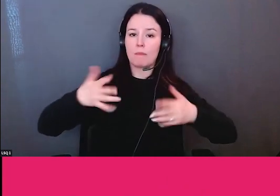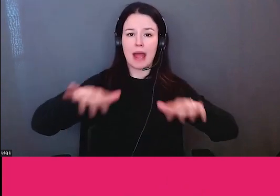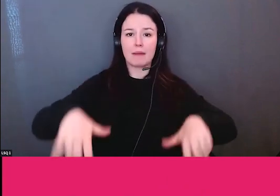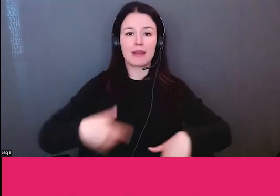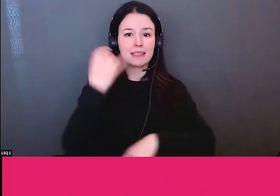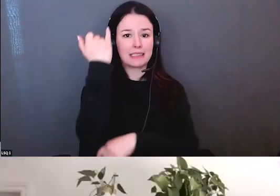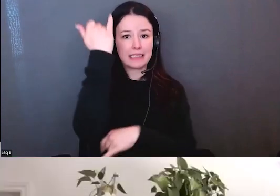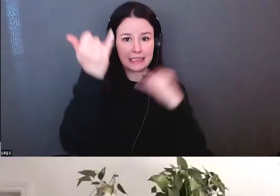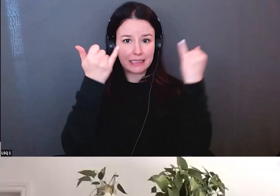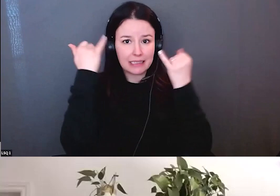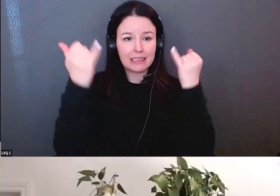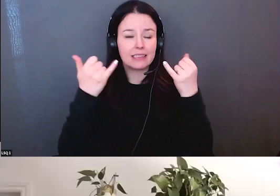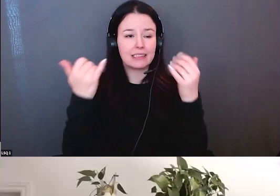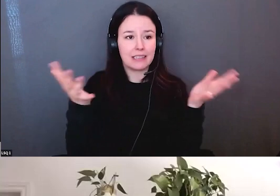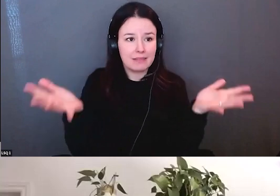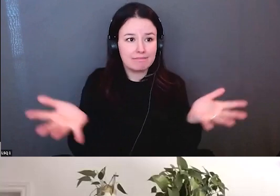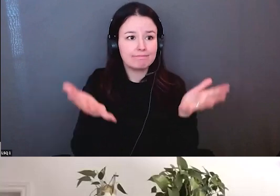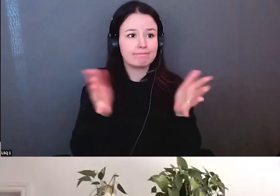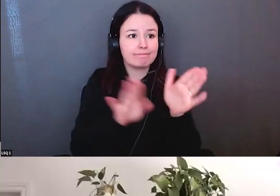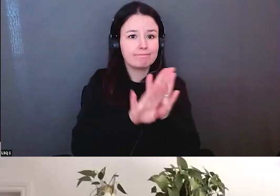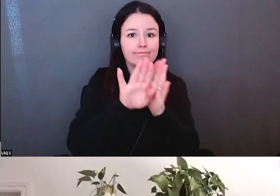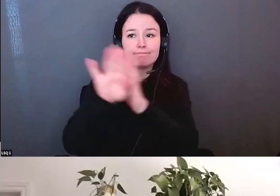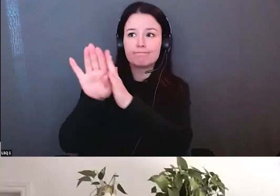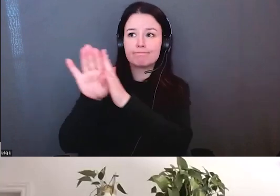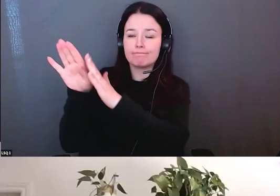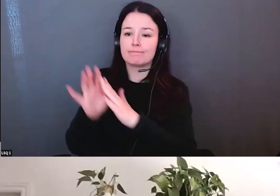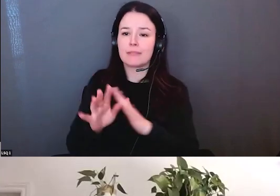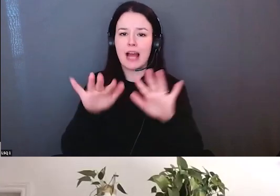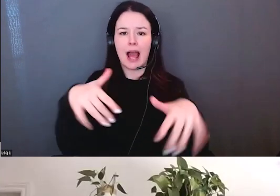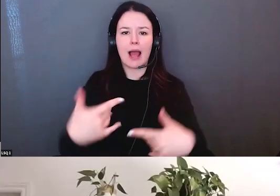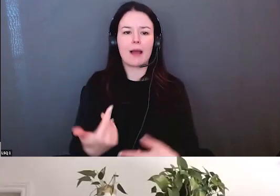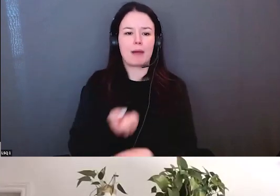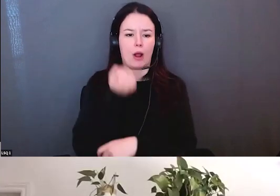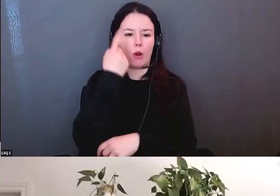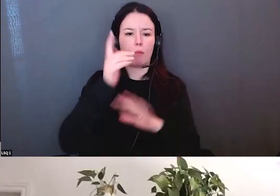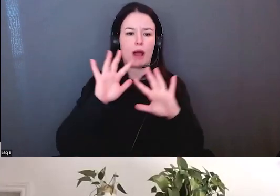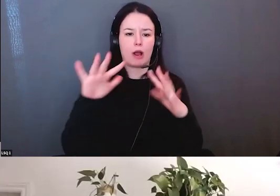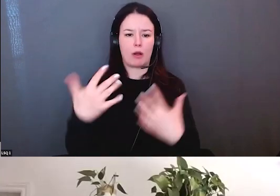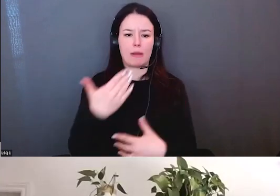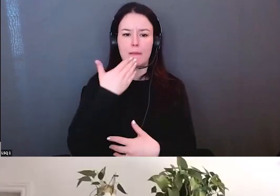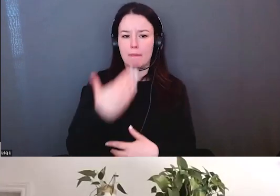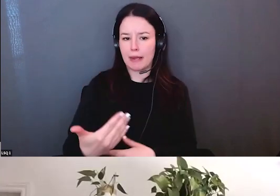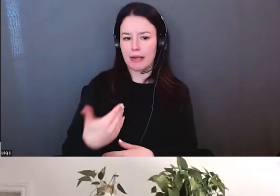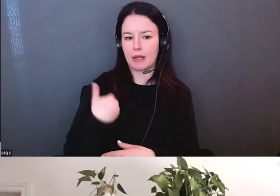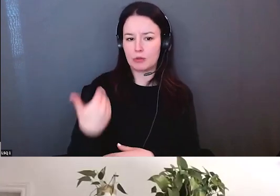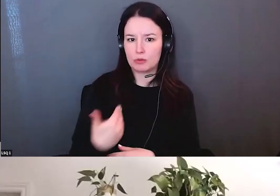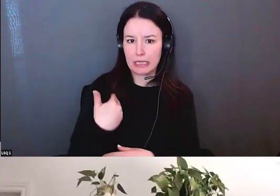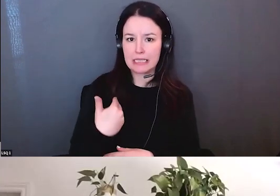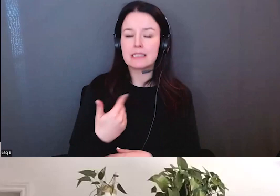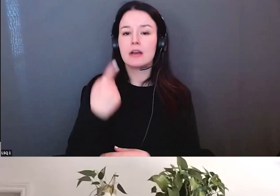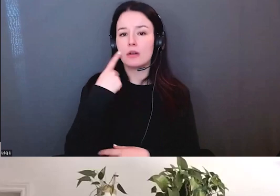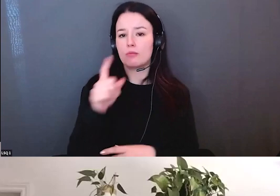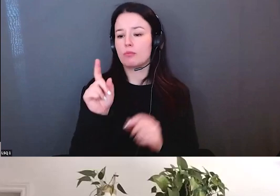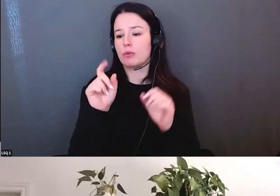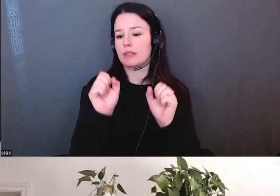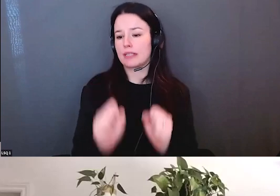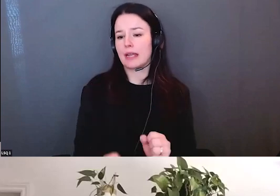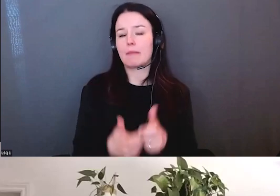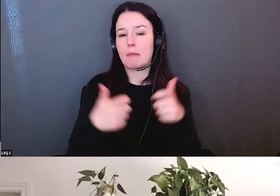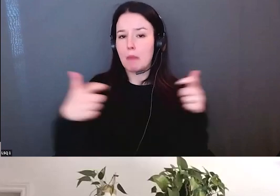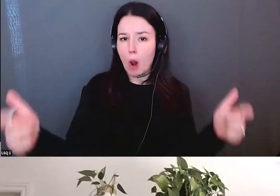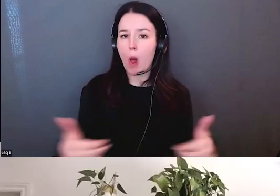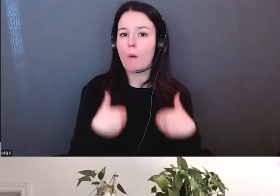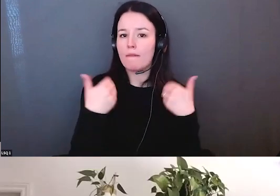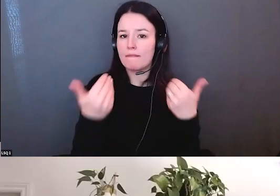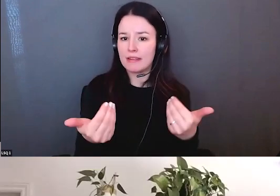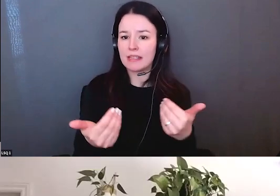qui se réunissaient avec nous avec des aînés pour parler des expériences de promotion